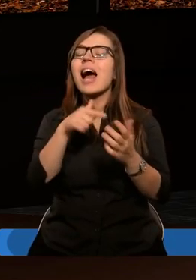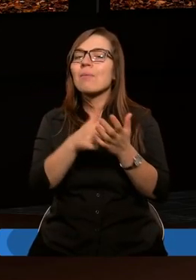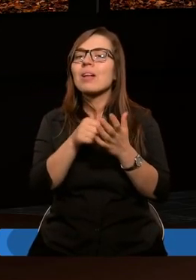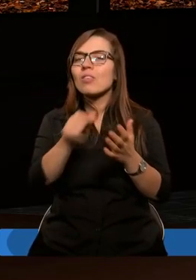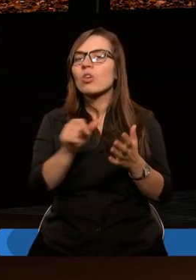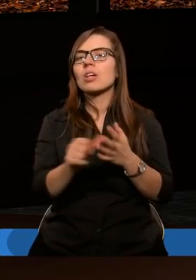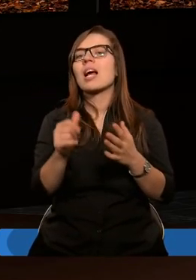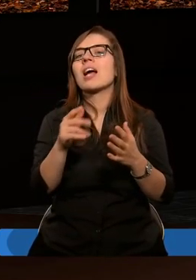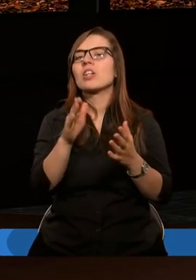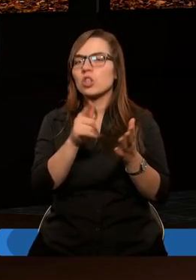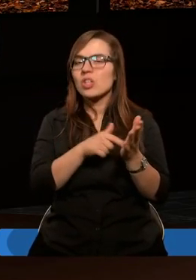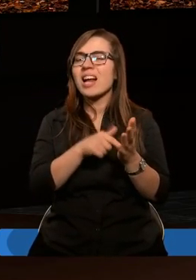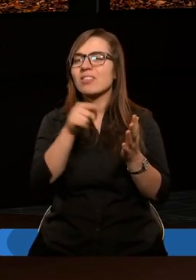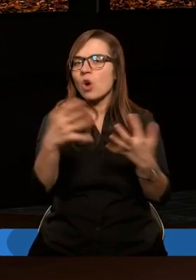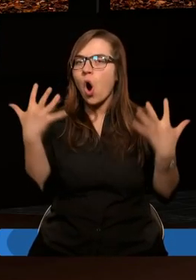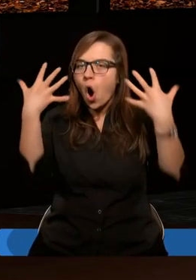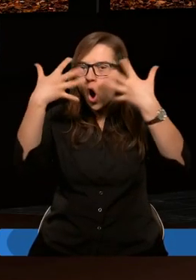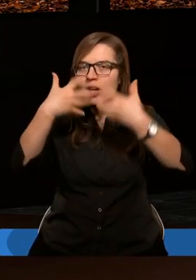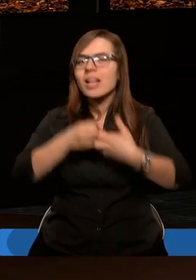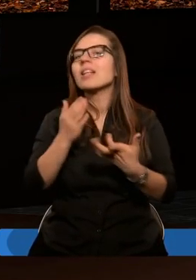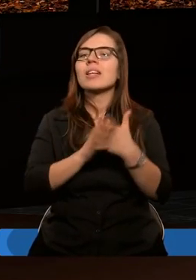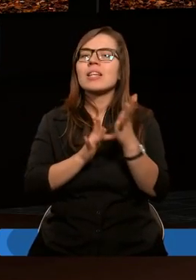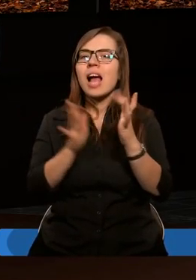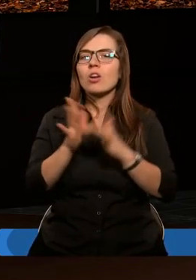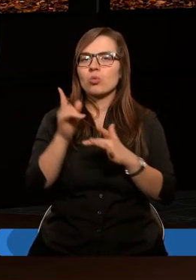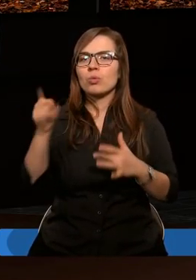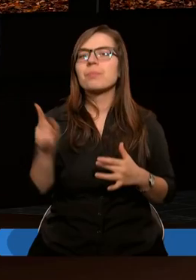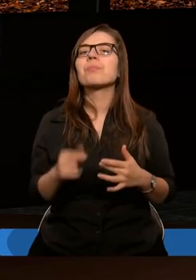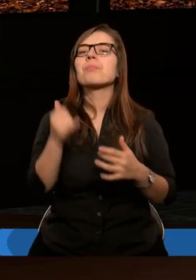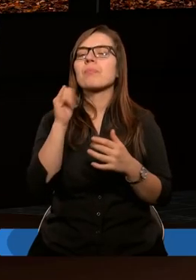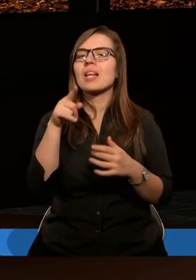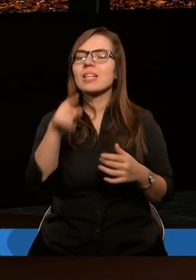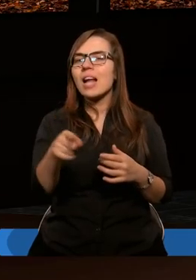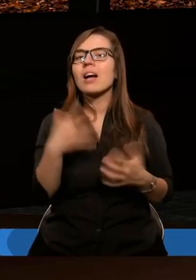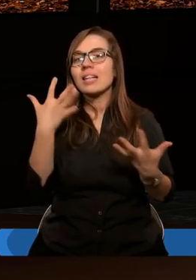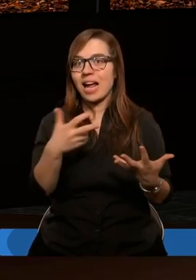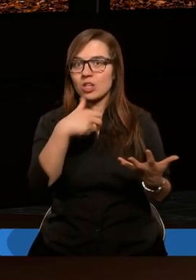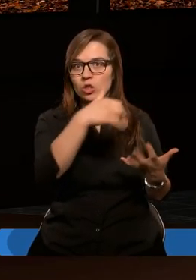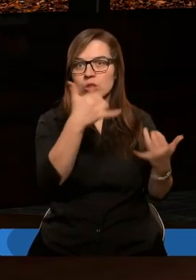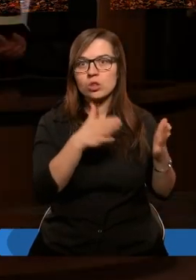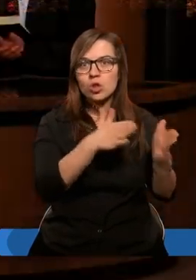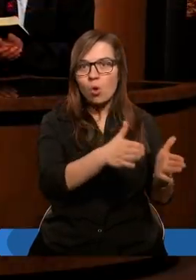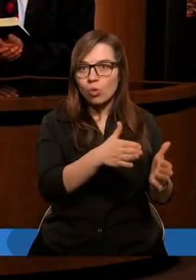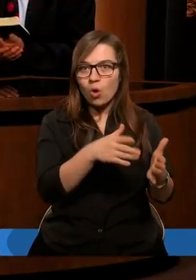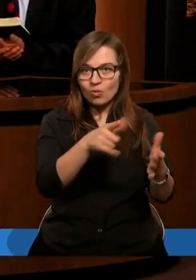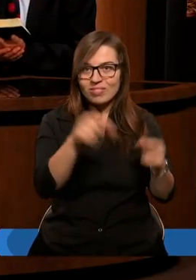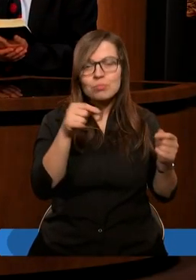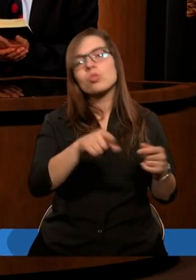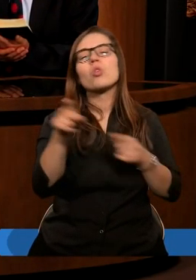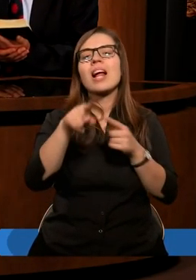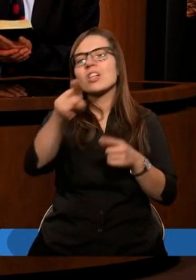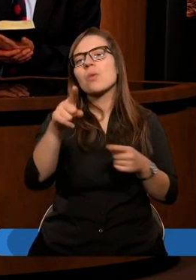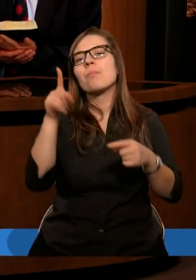Testamencie, na nim się koncentruje. A więc mówi, jeśli chcecie iść inną drogą, to błądzicie.